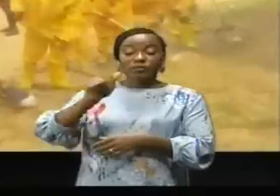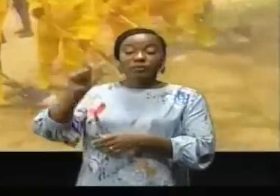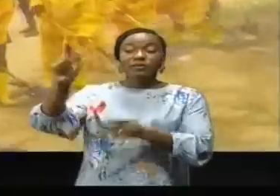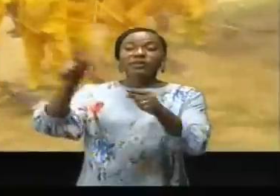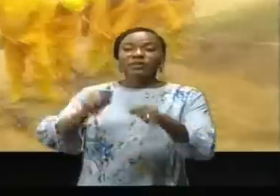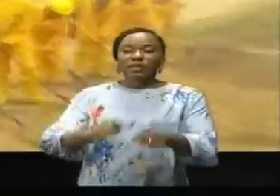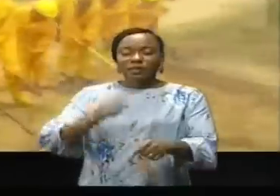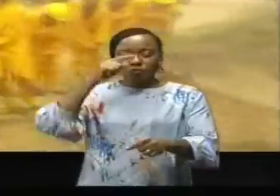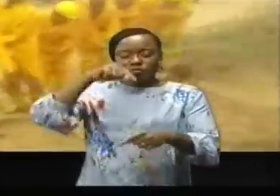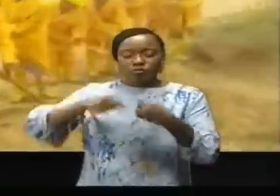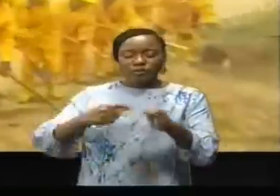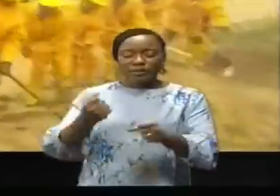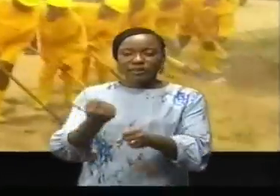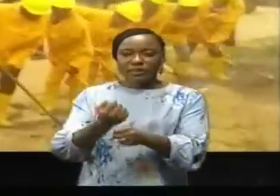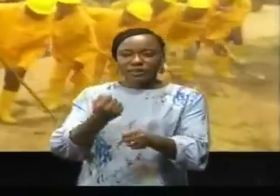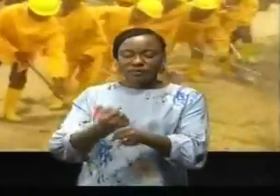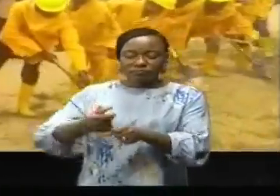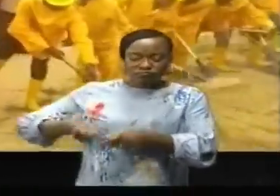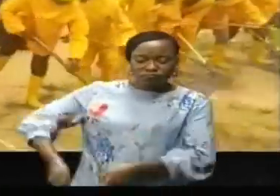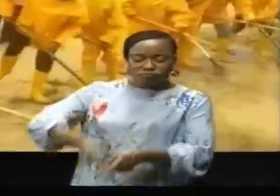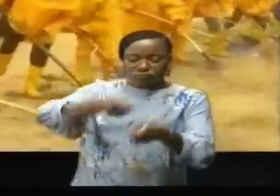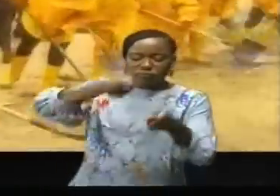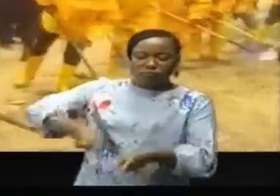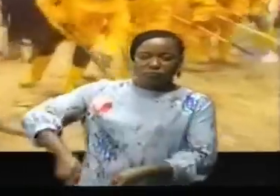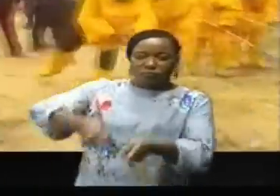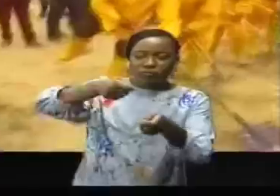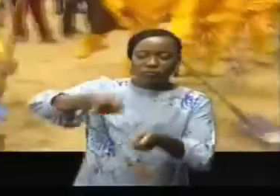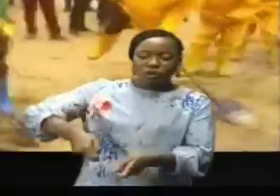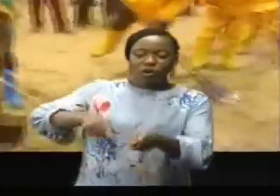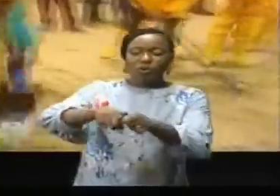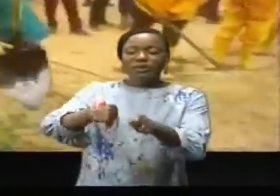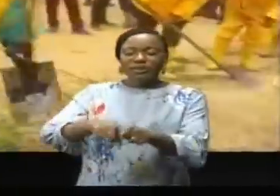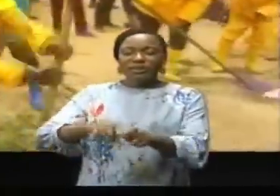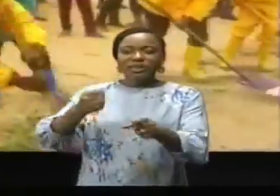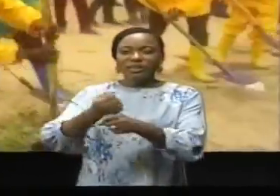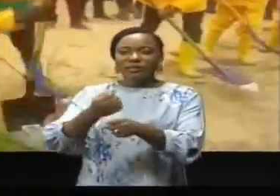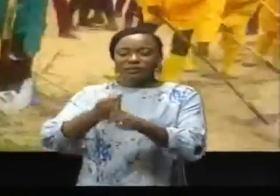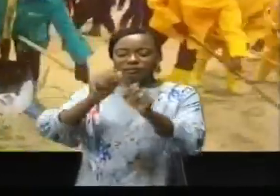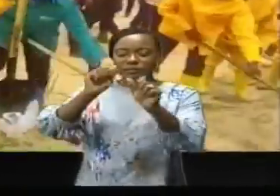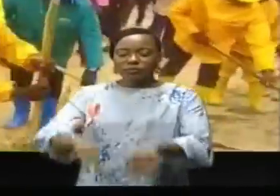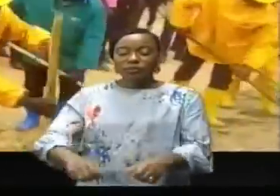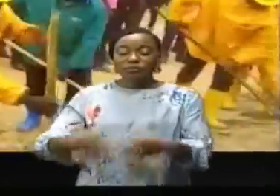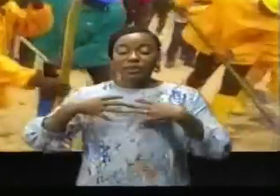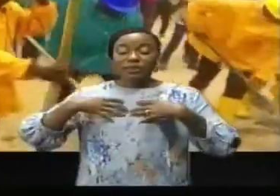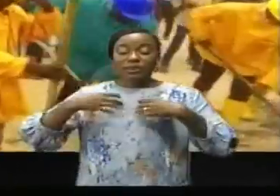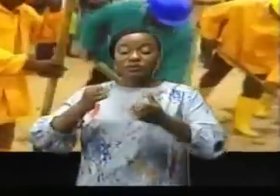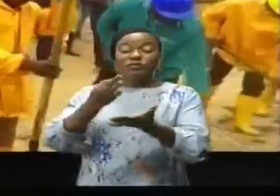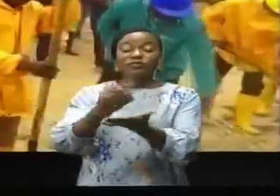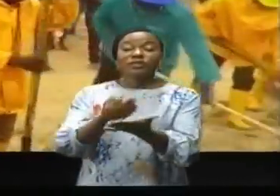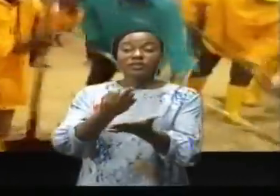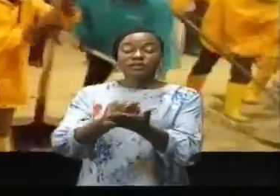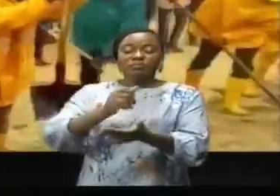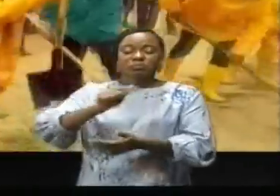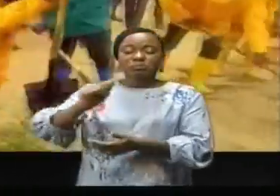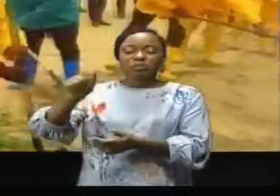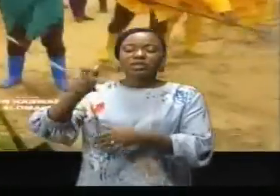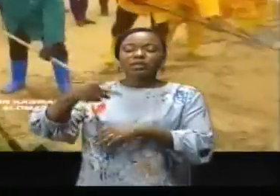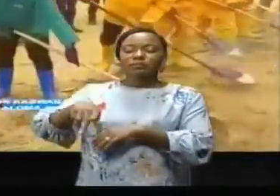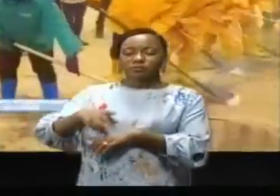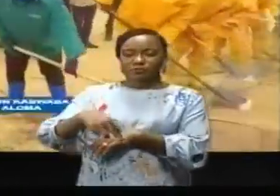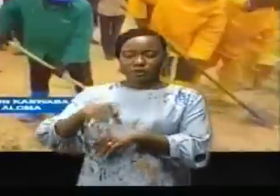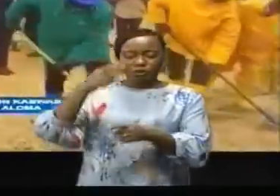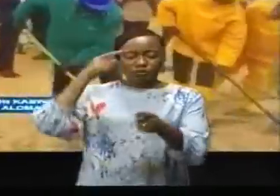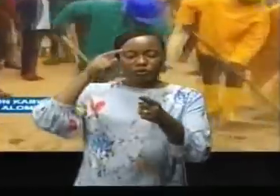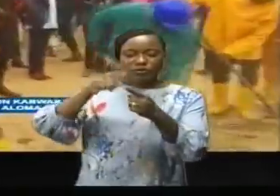goût de ses travaux avec une bêche à la main. L'exécution de ses travaux sont rendues possibles grâce au financement propre de la province avec pour